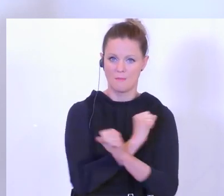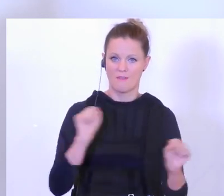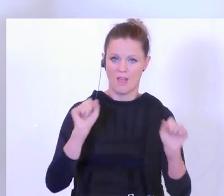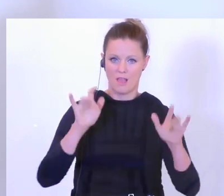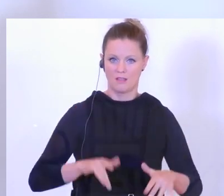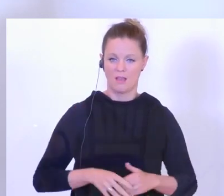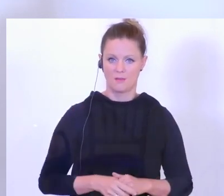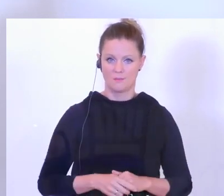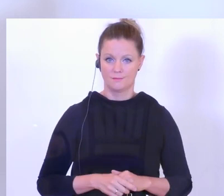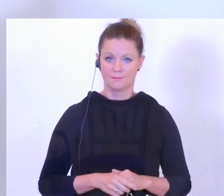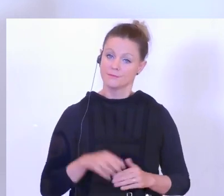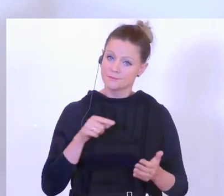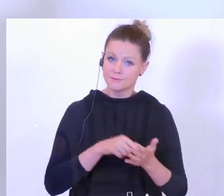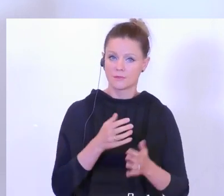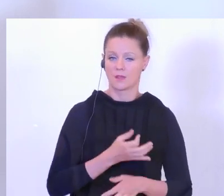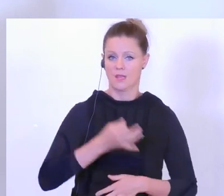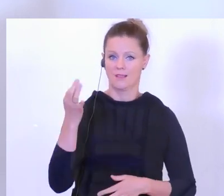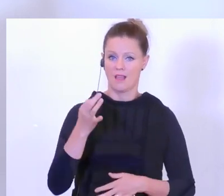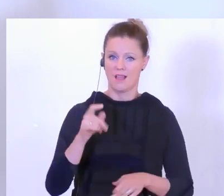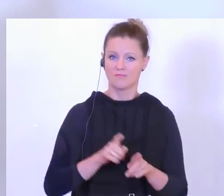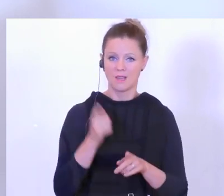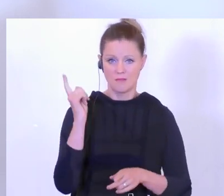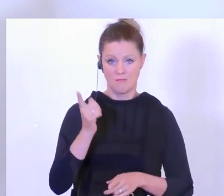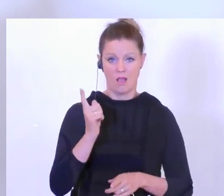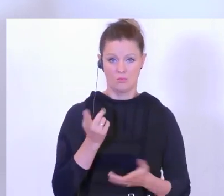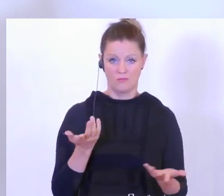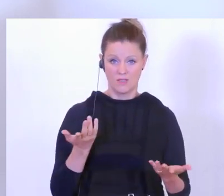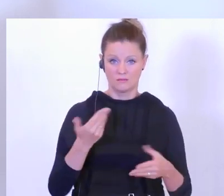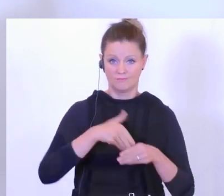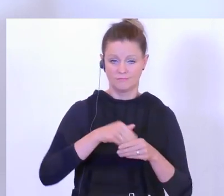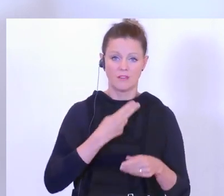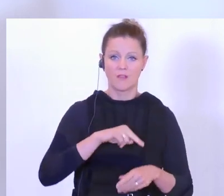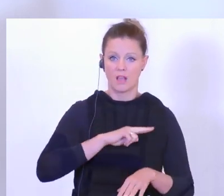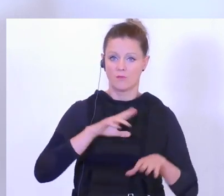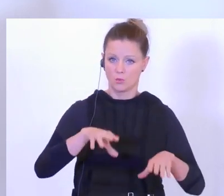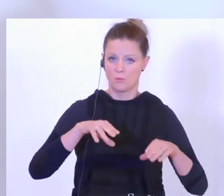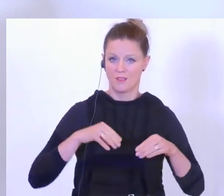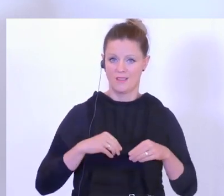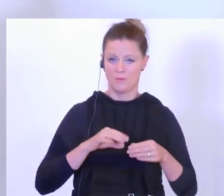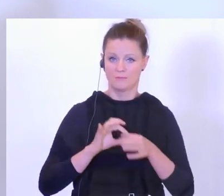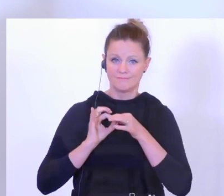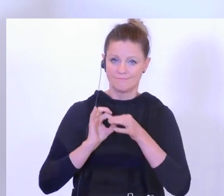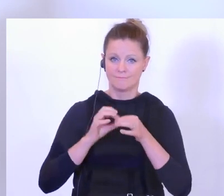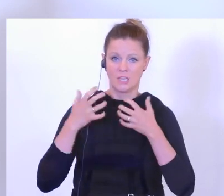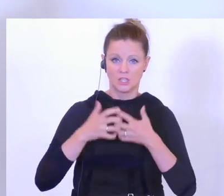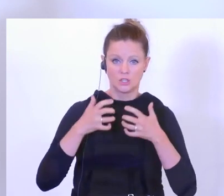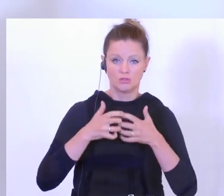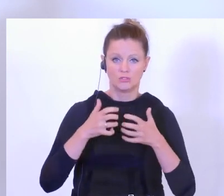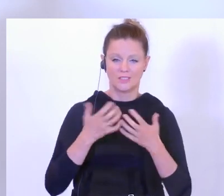Ein Tag, der uns mahnt, Verantwortung zu übernehmen, der Geschichte zu gedenken.